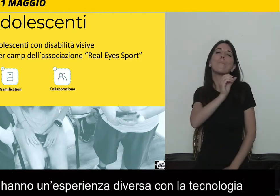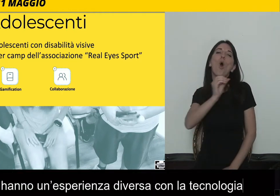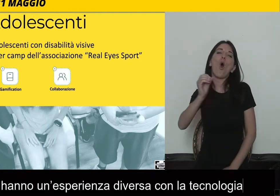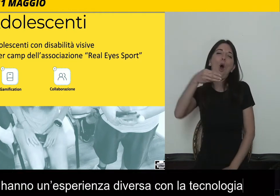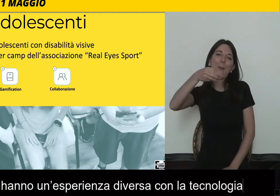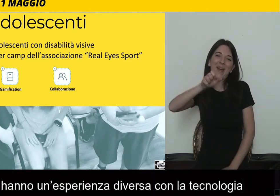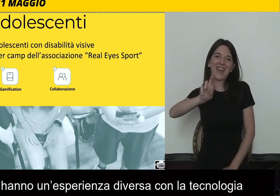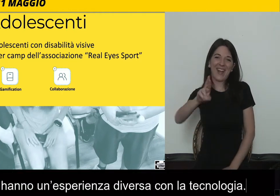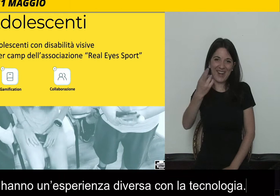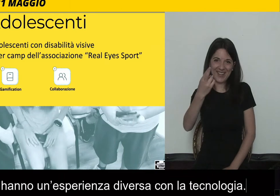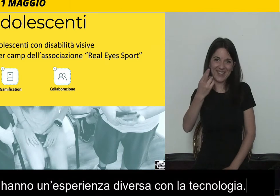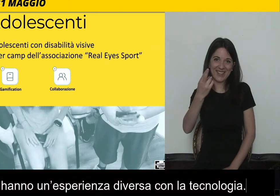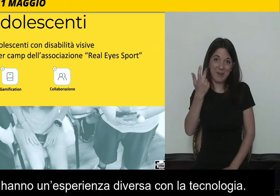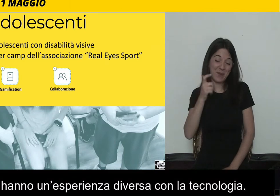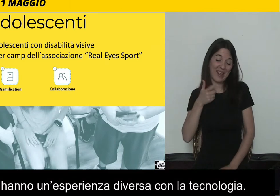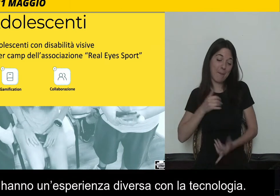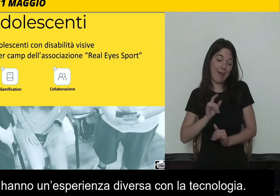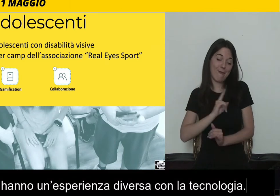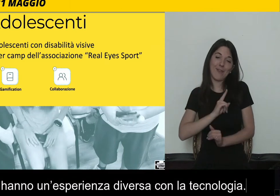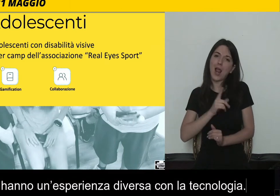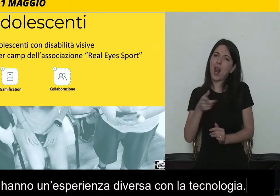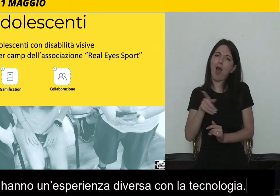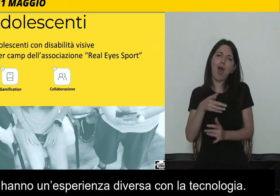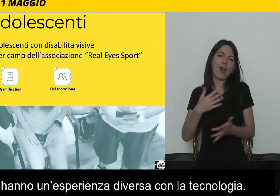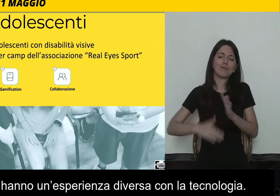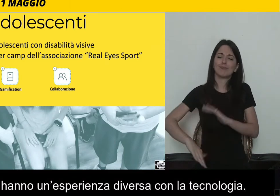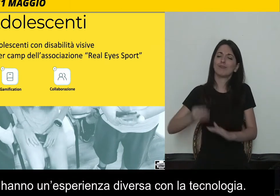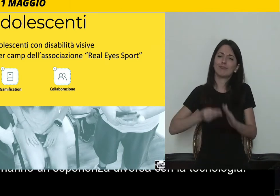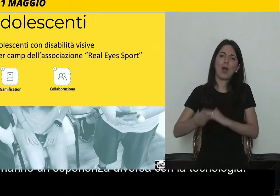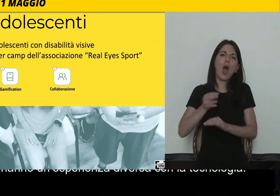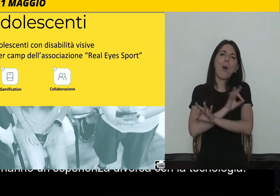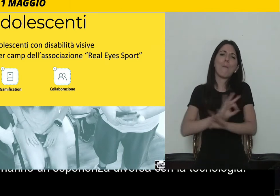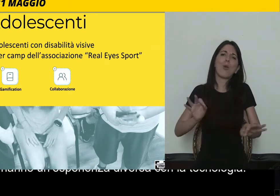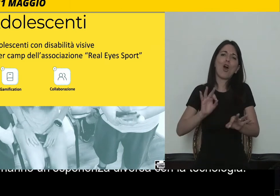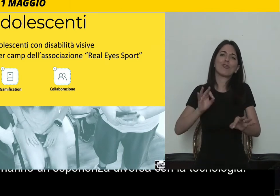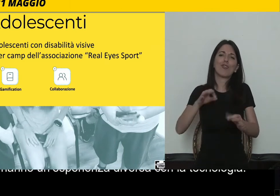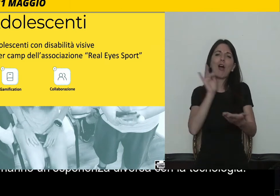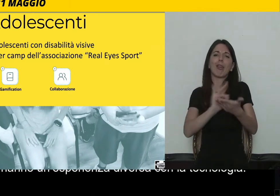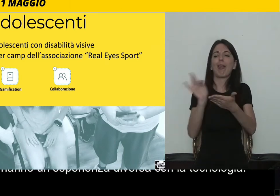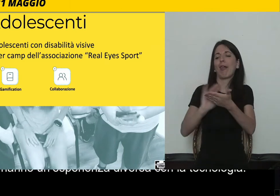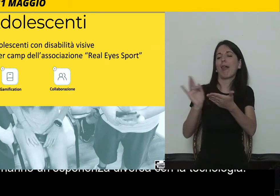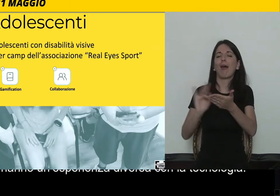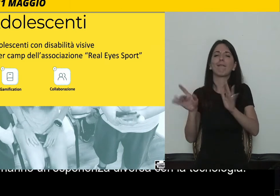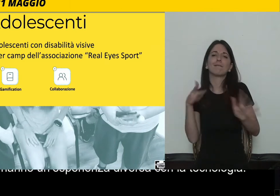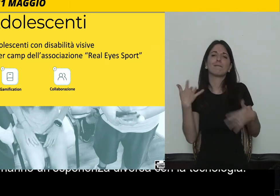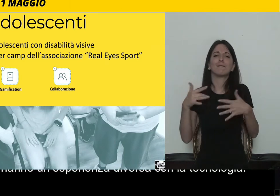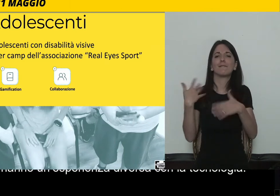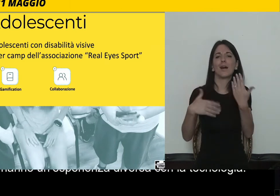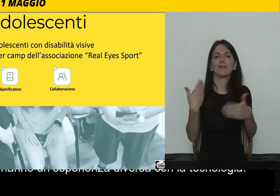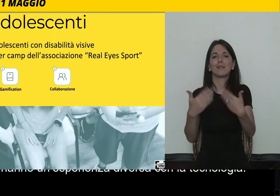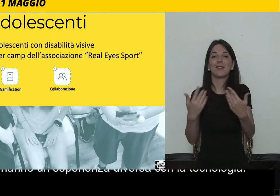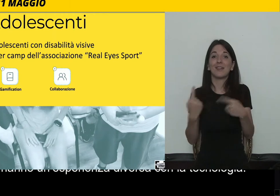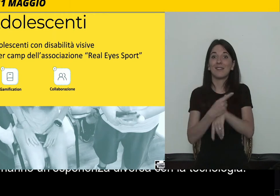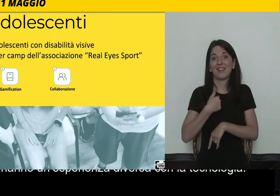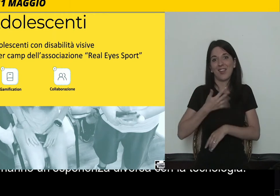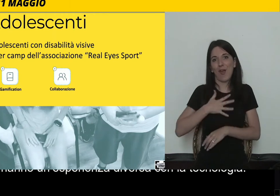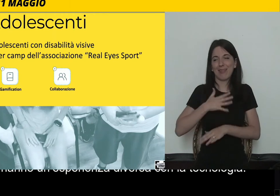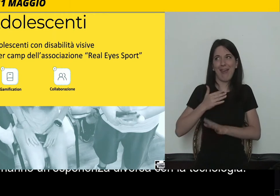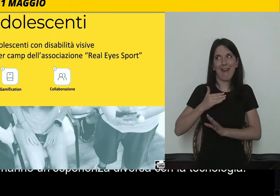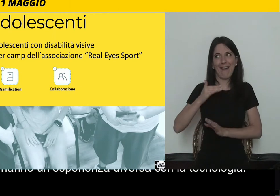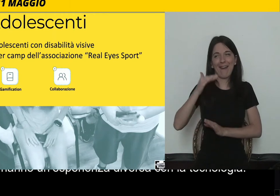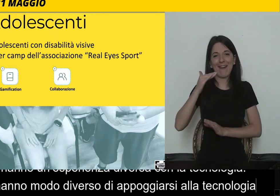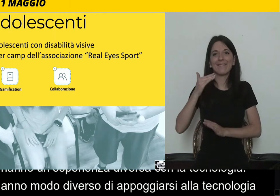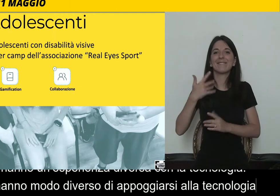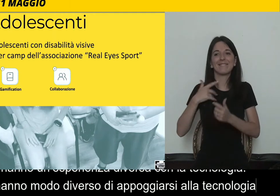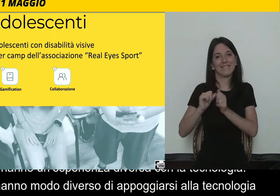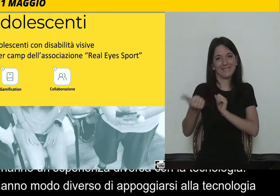nativi digitali hanno un modo di approcciarsi alla tecnologia completamente diverso da chi comincia ad avere un po' di anni in più. E